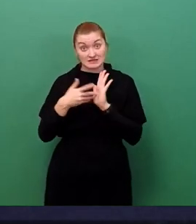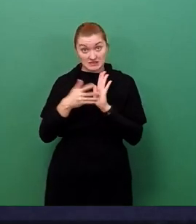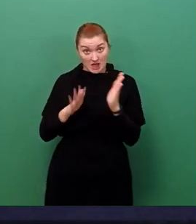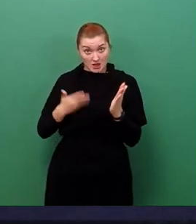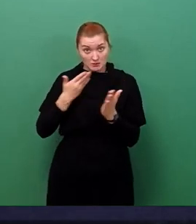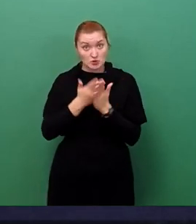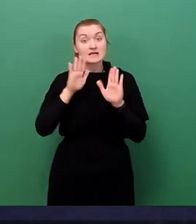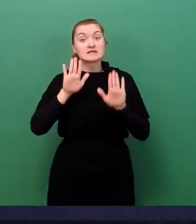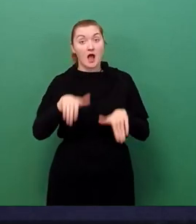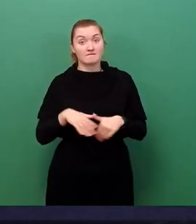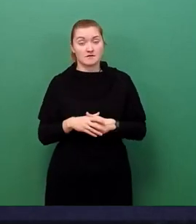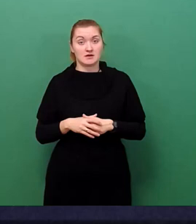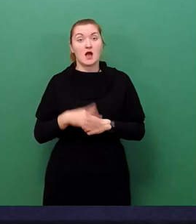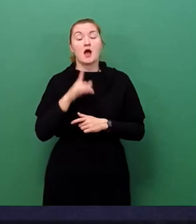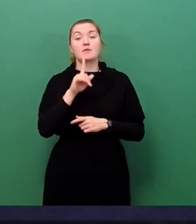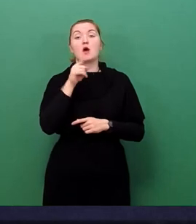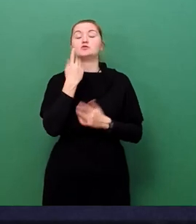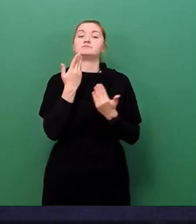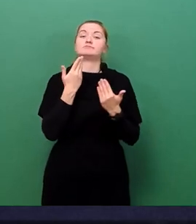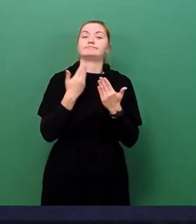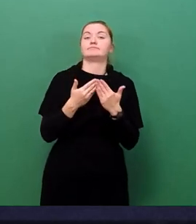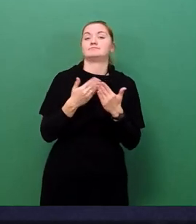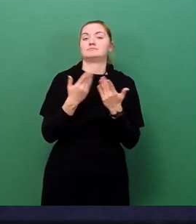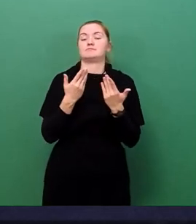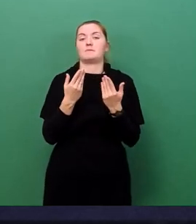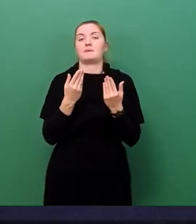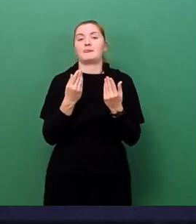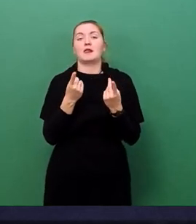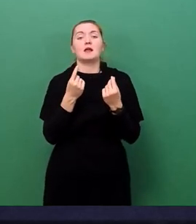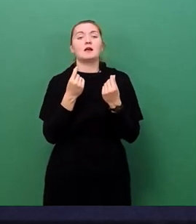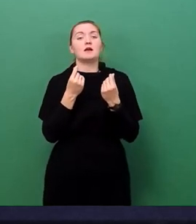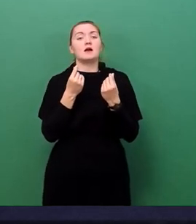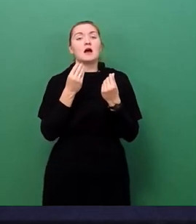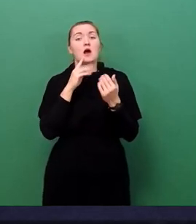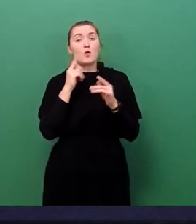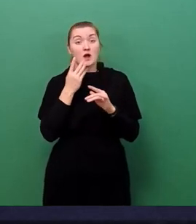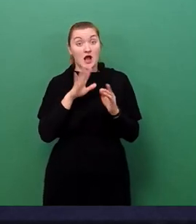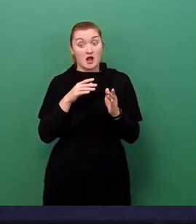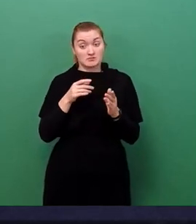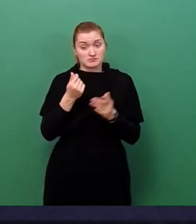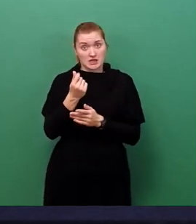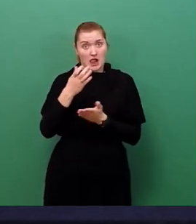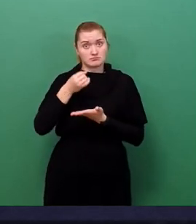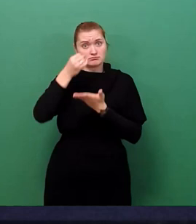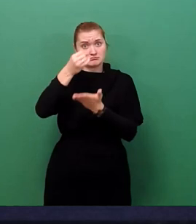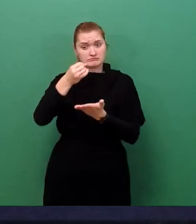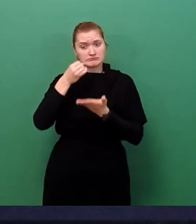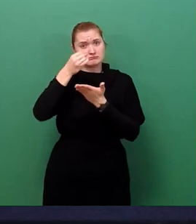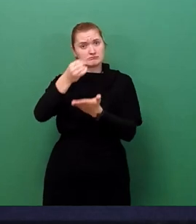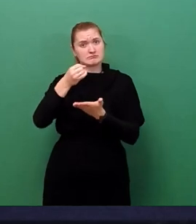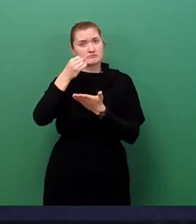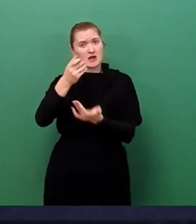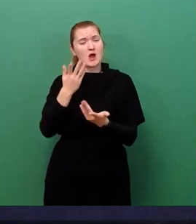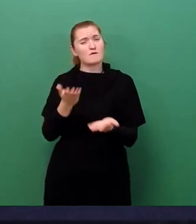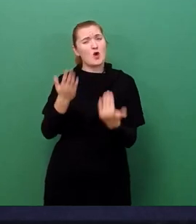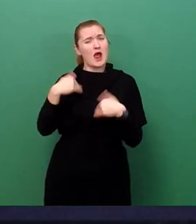eben auch die Deckungsquelle zu benennen für die entsprechenden Ausgaben, die dann sehr umfänglich auch